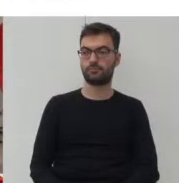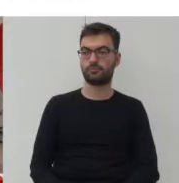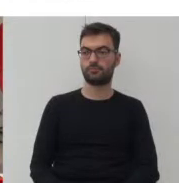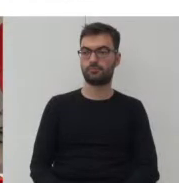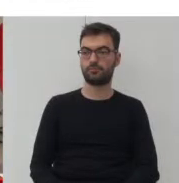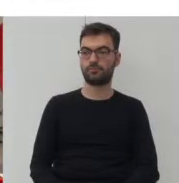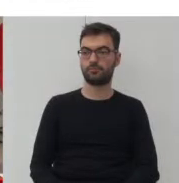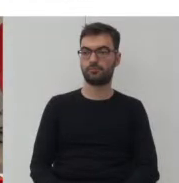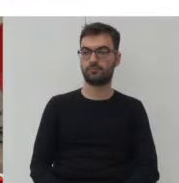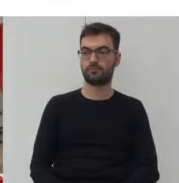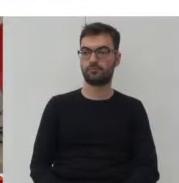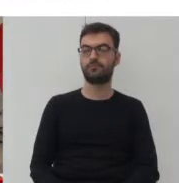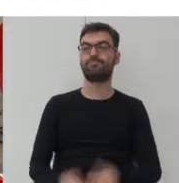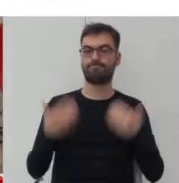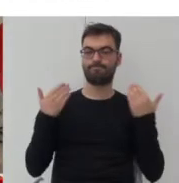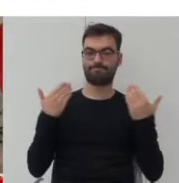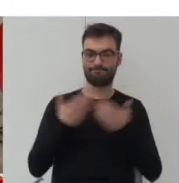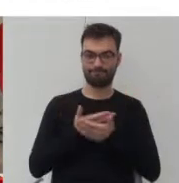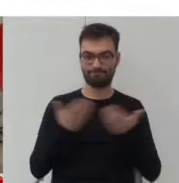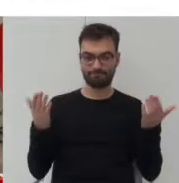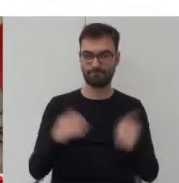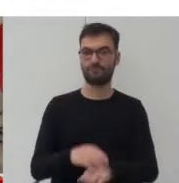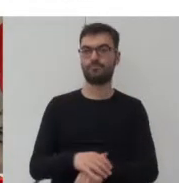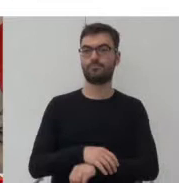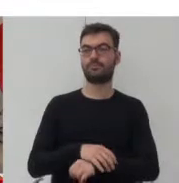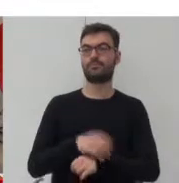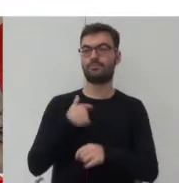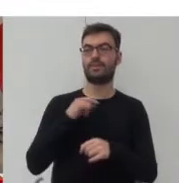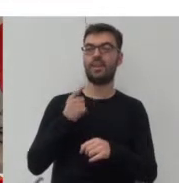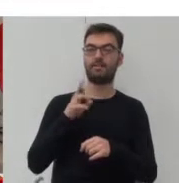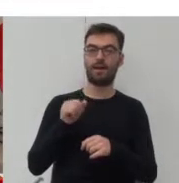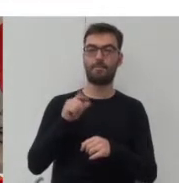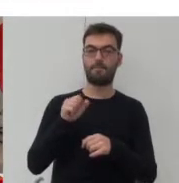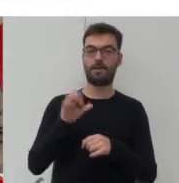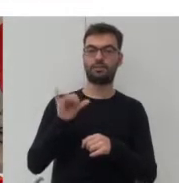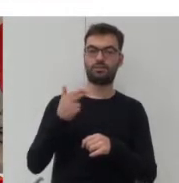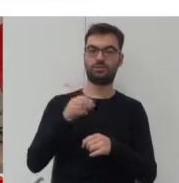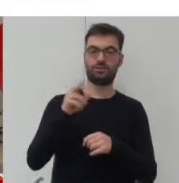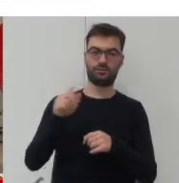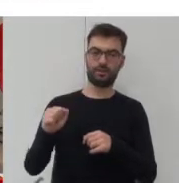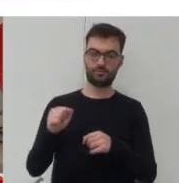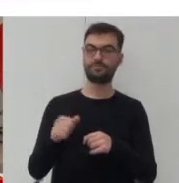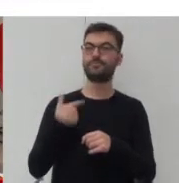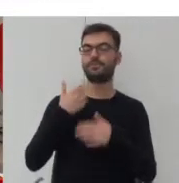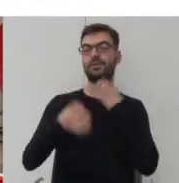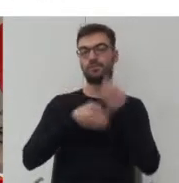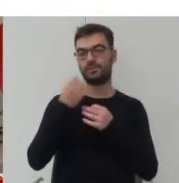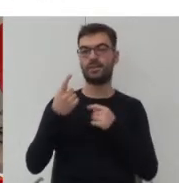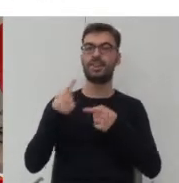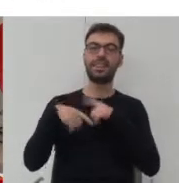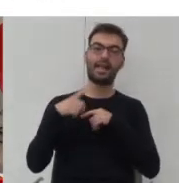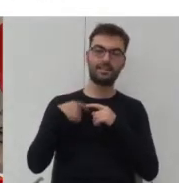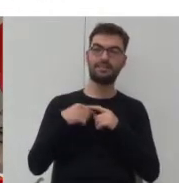Także dzień dobry. do wszystkich. Nazywam się Dagmara Pasińska i chciałabym powiedzieć o tradycyjnych